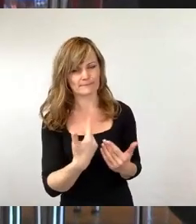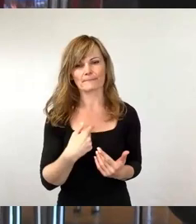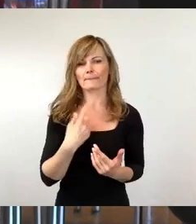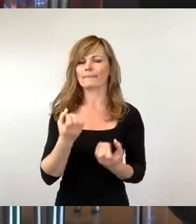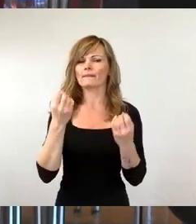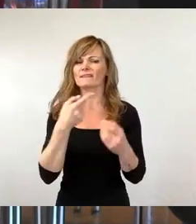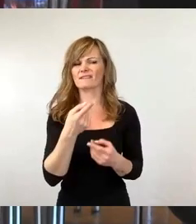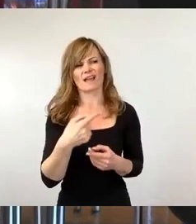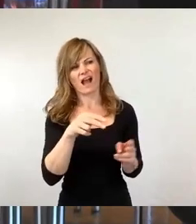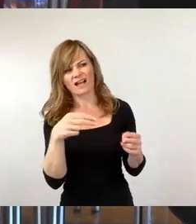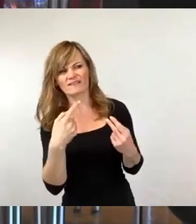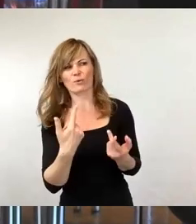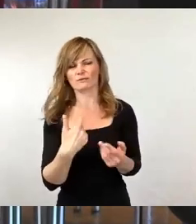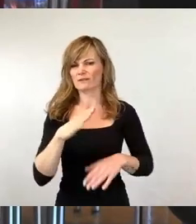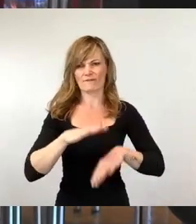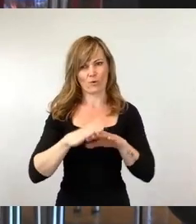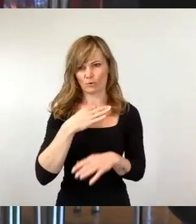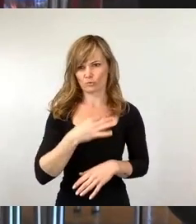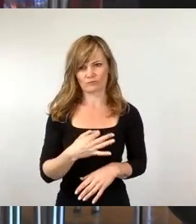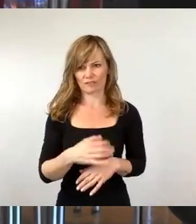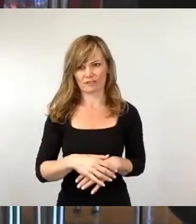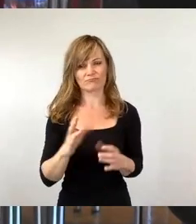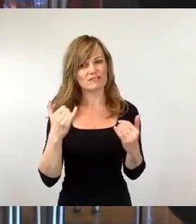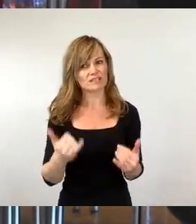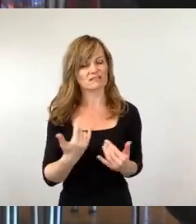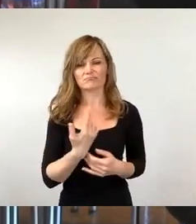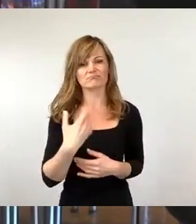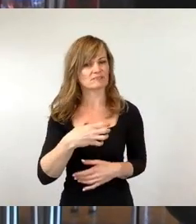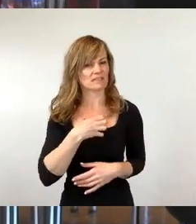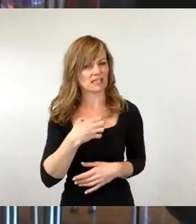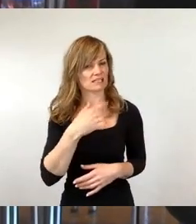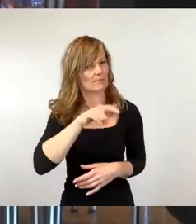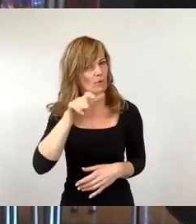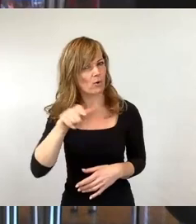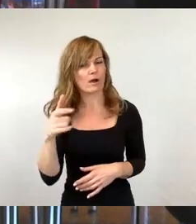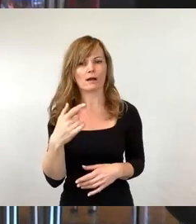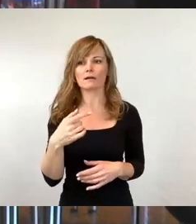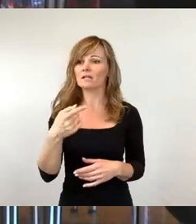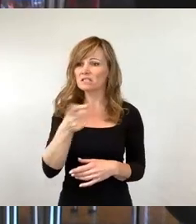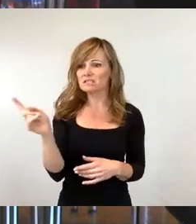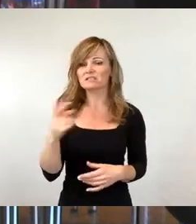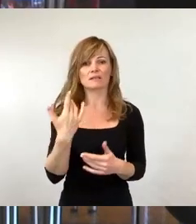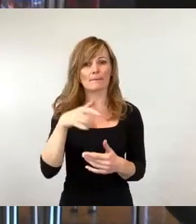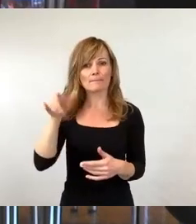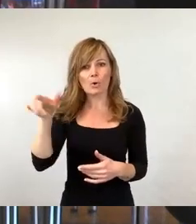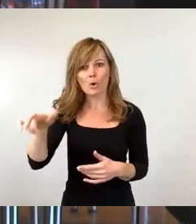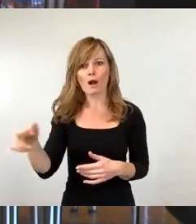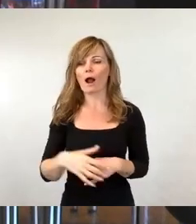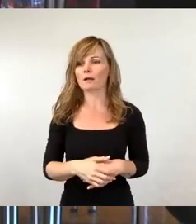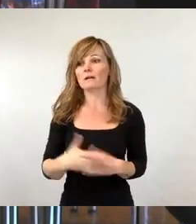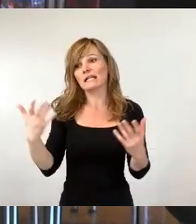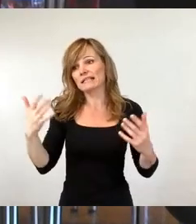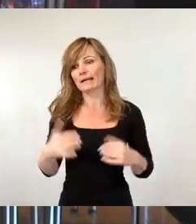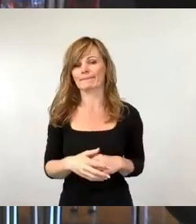zufriedenstellend, wenn wir jetzt den Dresdner Bürgerinnen und Bürgern, die angefragt haben, zurufen müssen, geht ins Umland baden. Die